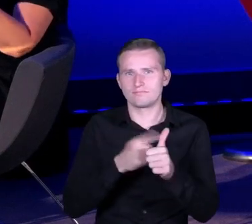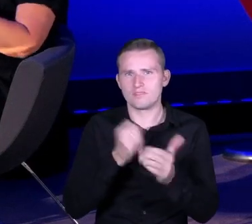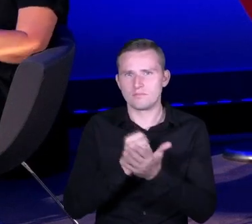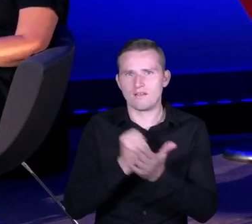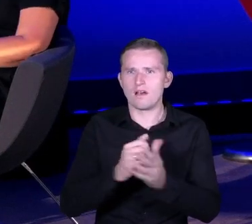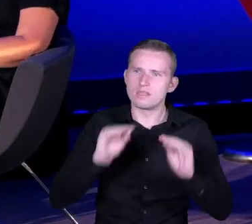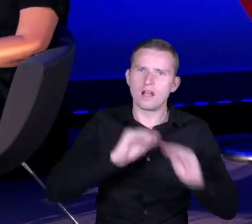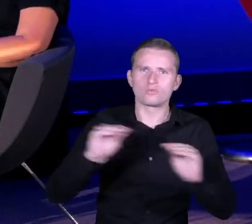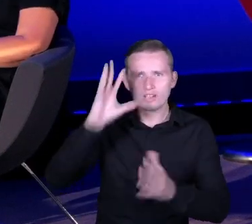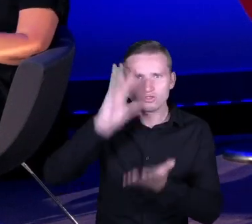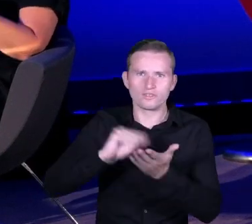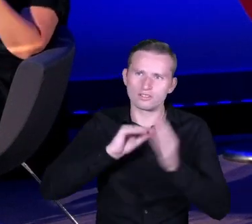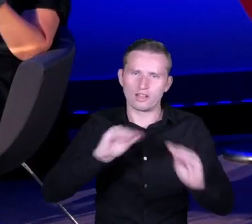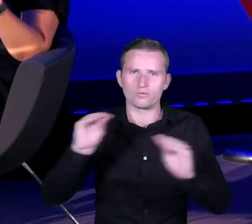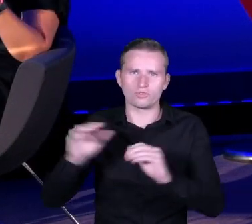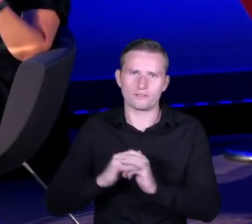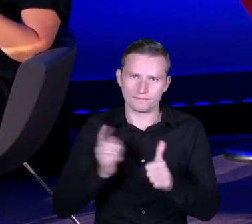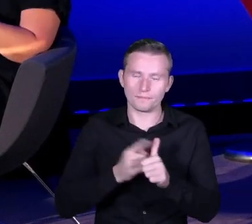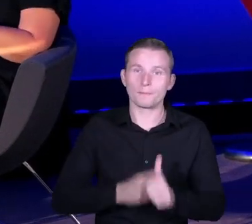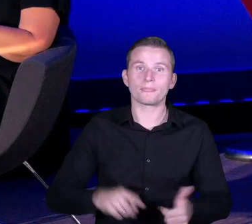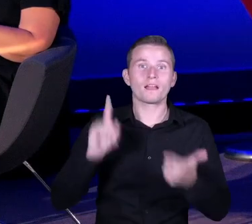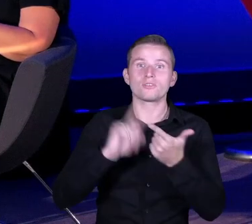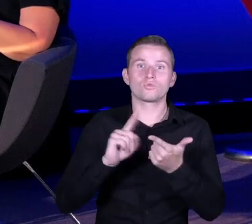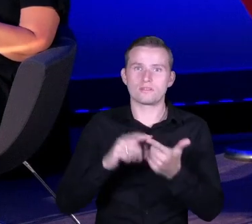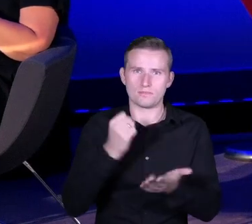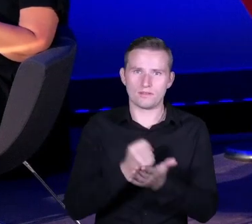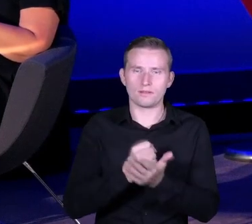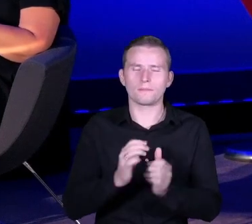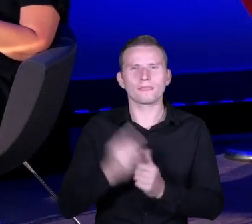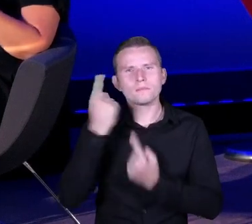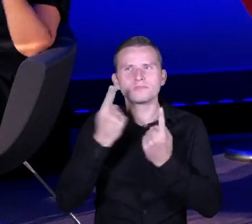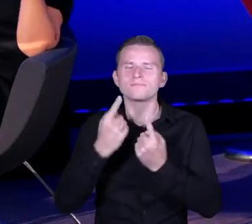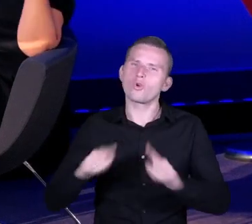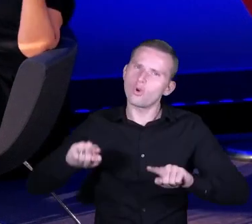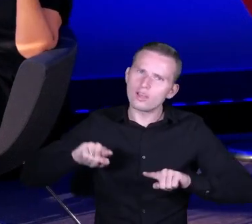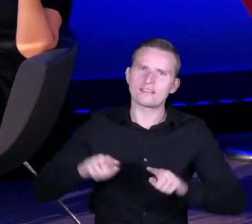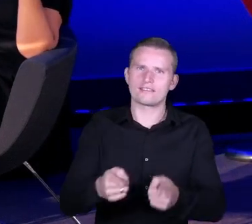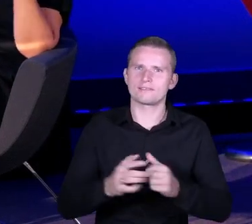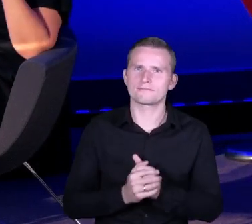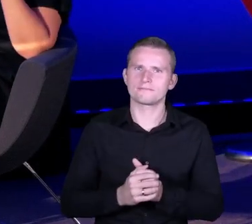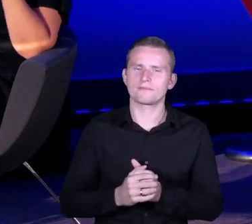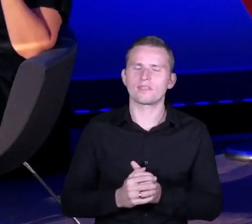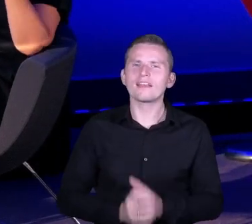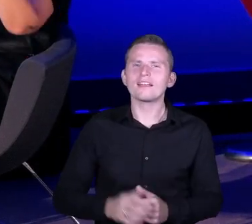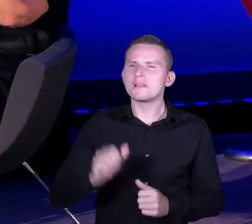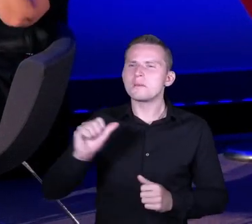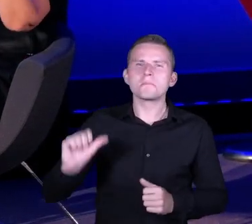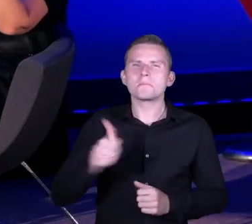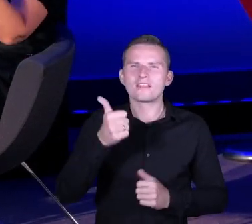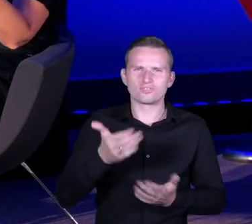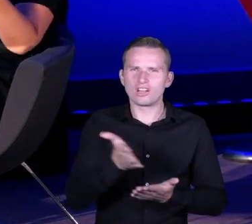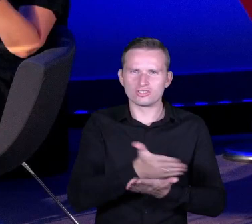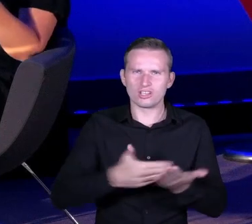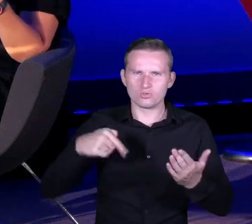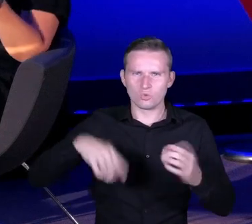nauczania, doświadczenia, nauczania. Natomiast jeśli chodzi o drugi poziom, to myślę o organizacji. Tutaj też mówiła w pierwszym panelu o tym Agnieszka, tu gdzieś się w